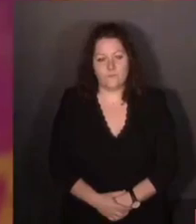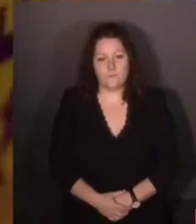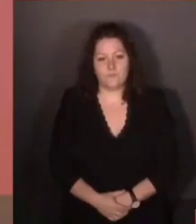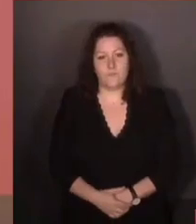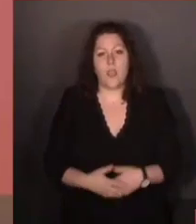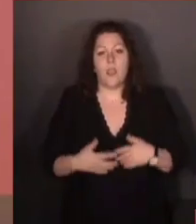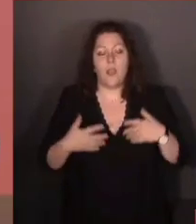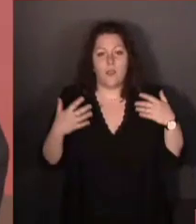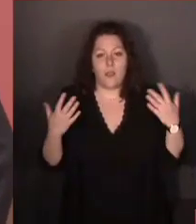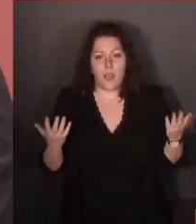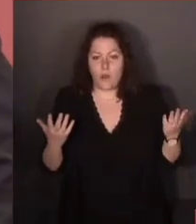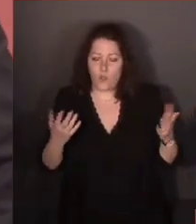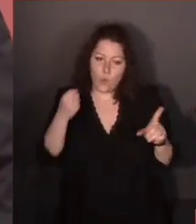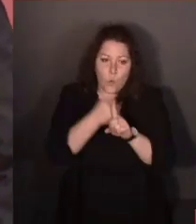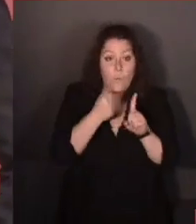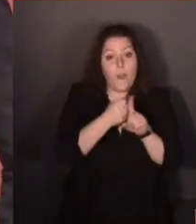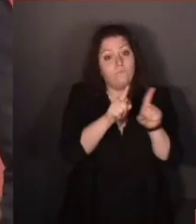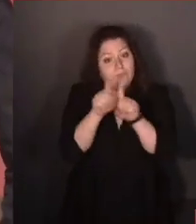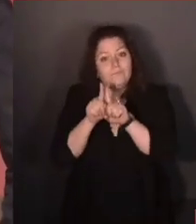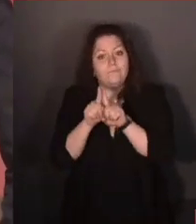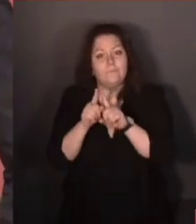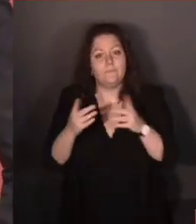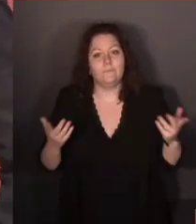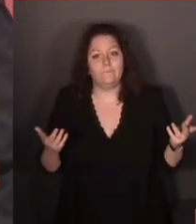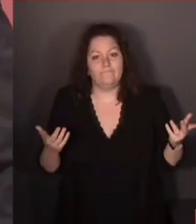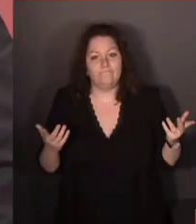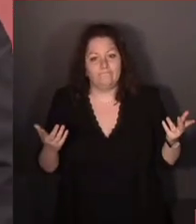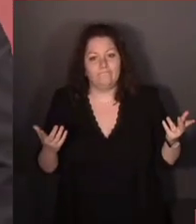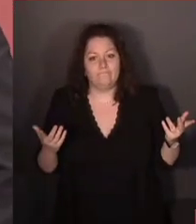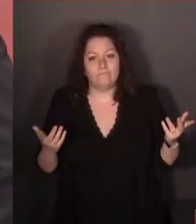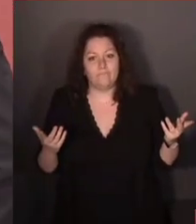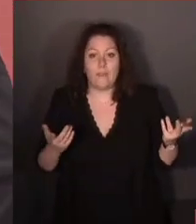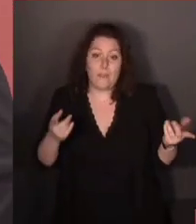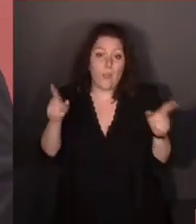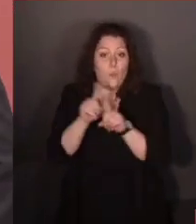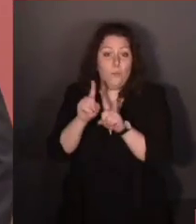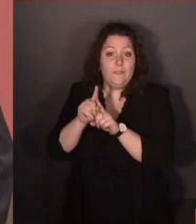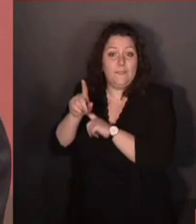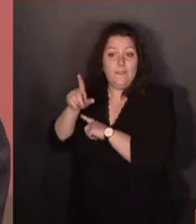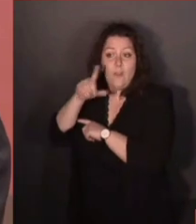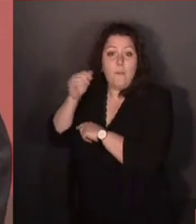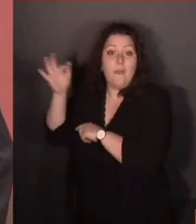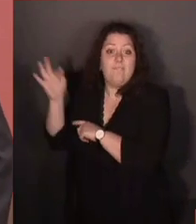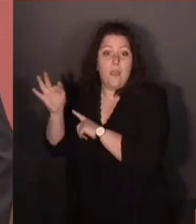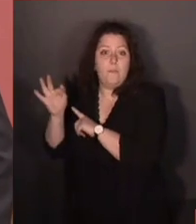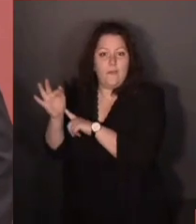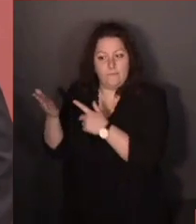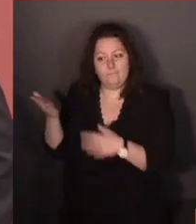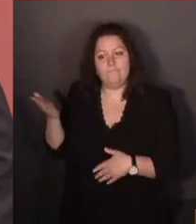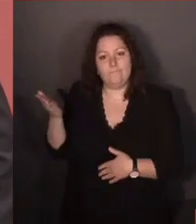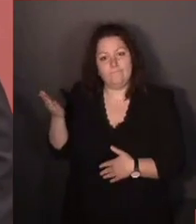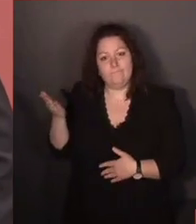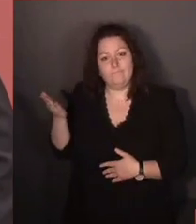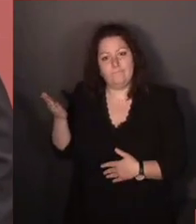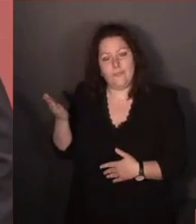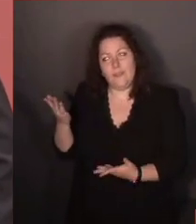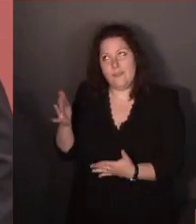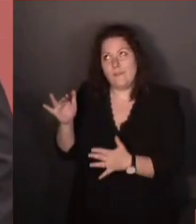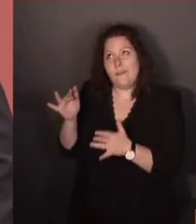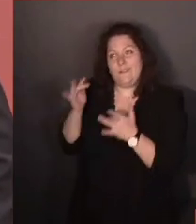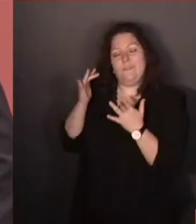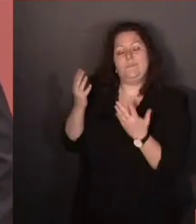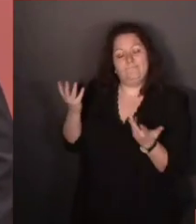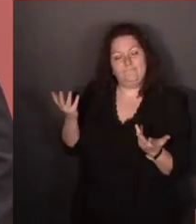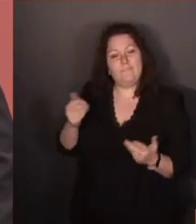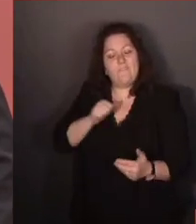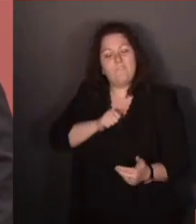Alors ce combat commun aussi, c'est le combat aussi que Fabien met en avant je trouve dans cette campagne et qui nous inspire très fort et je pense